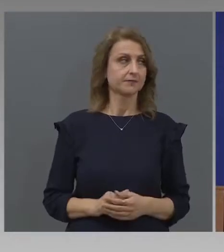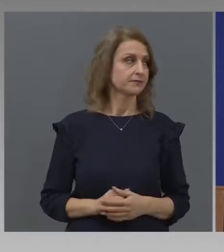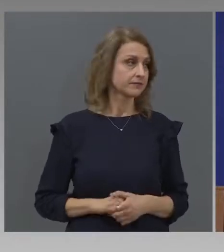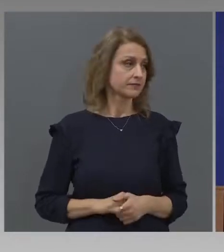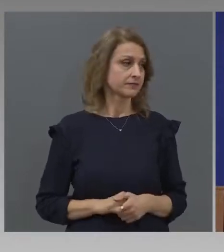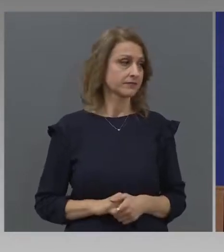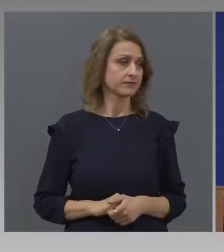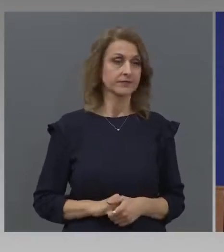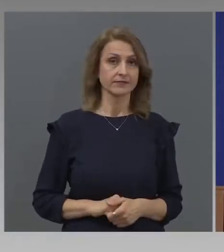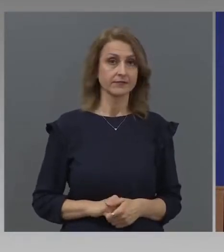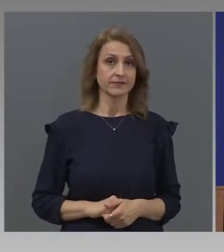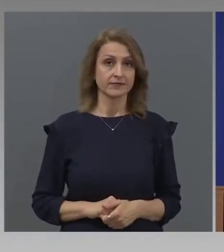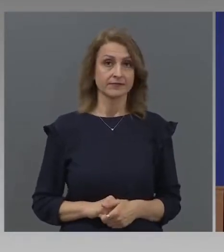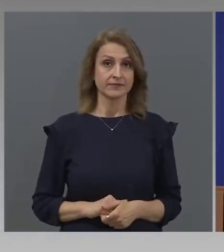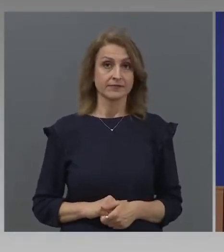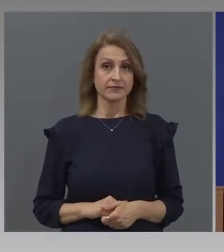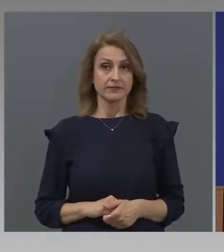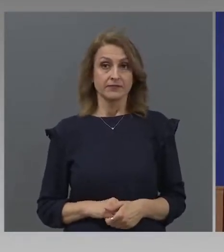Така...